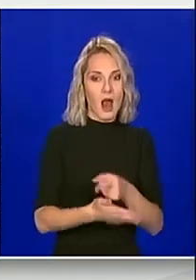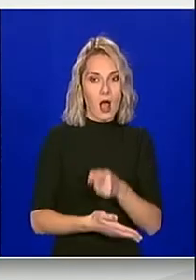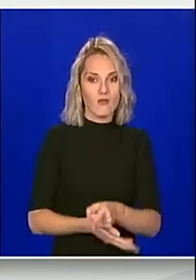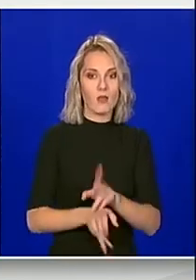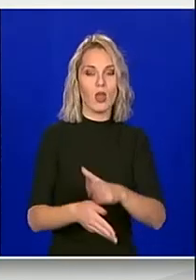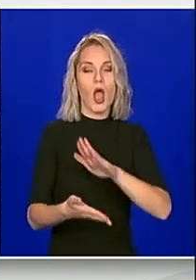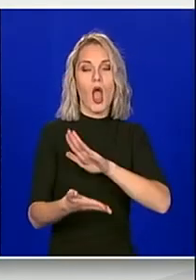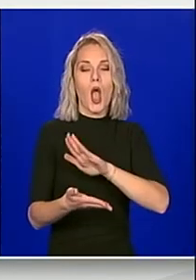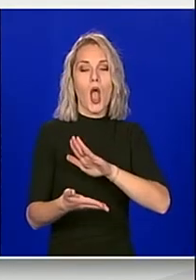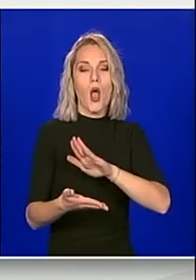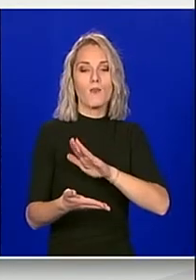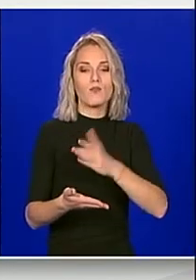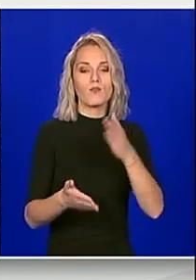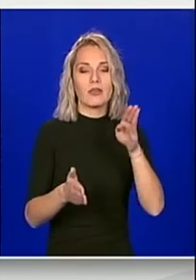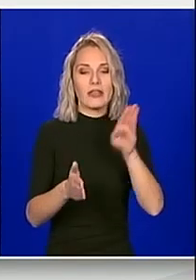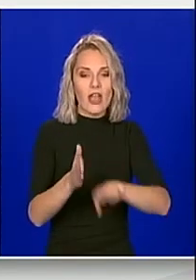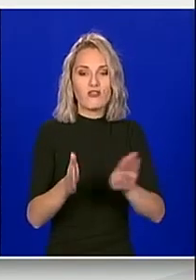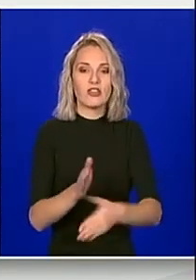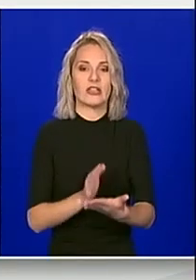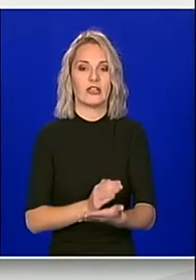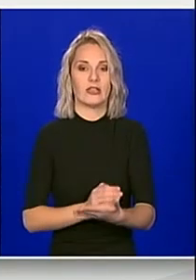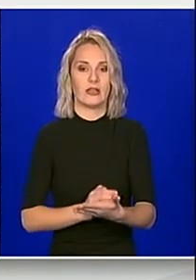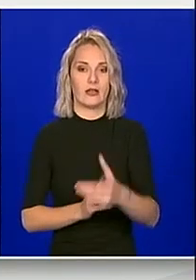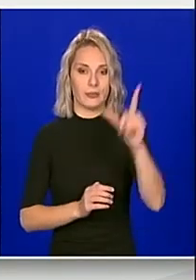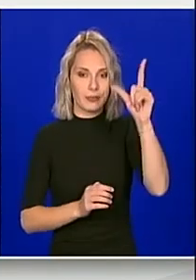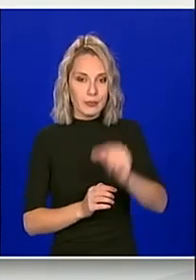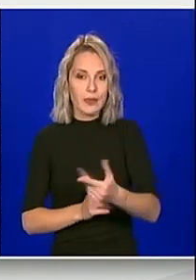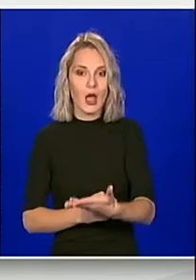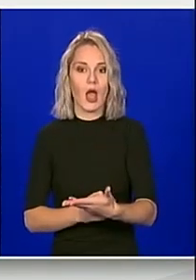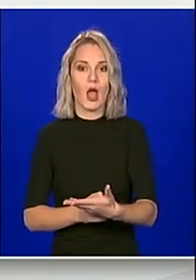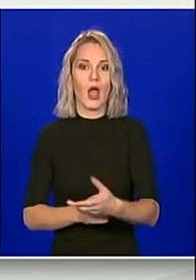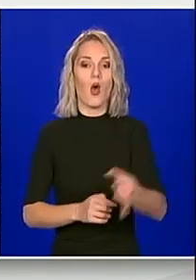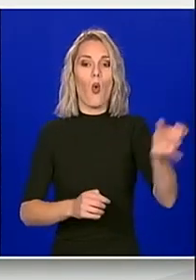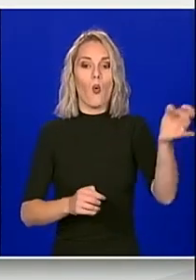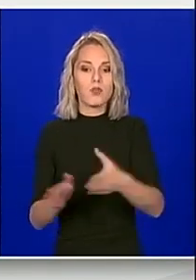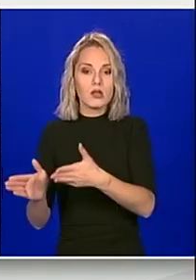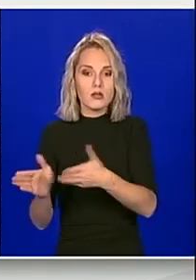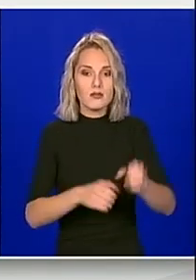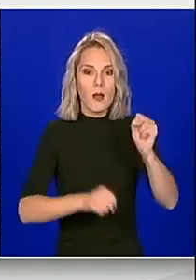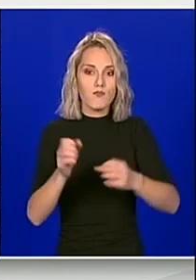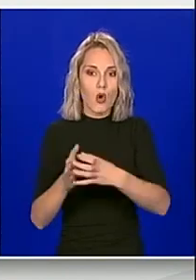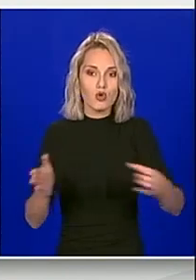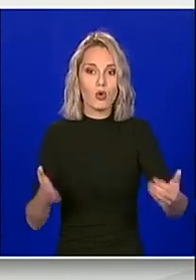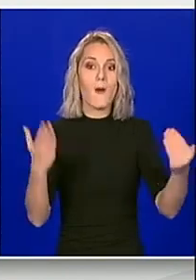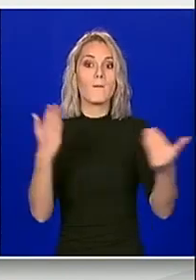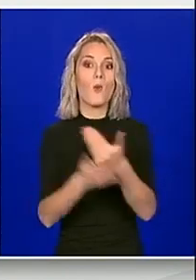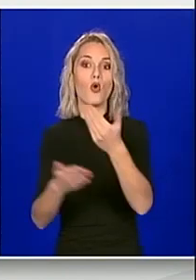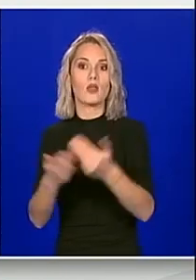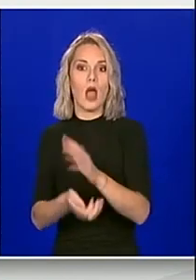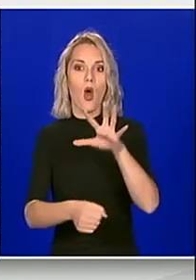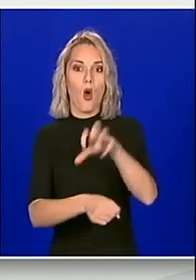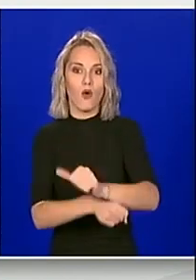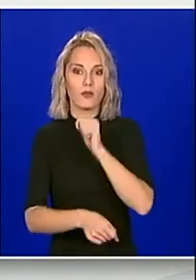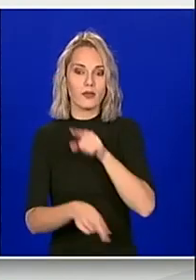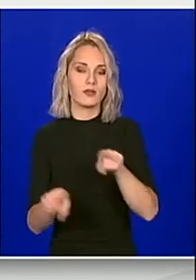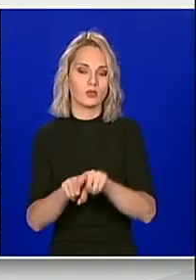pojehtiniti troškove postupka, ubrzati ovršni postupak, modernizirati ovrhu i kažem štititi dostojanstvo